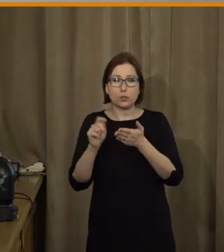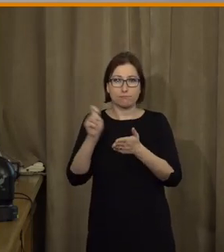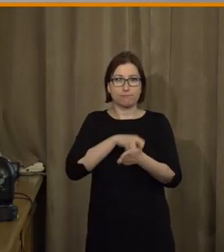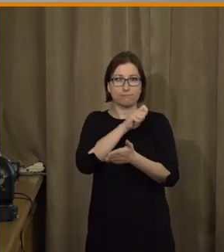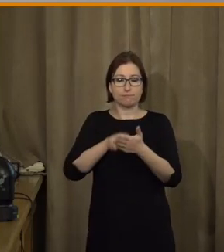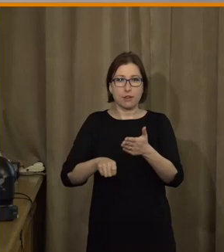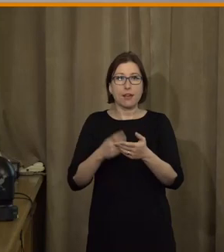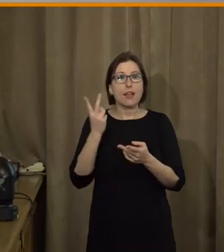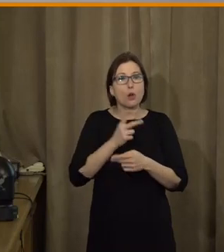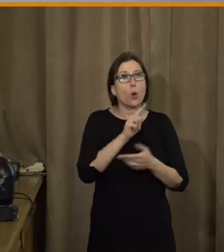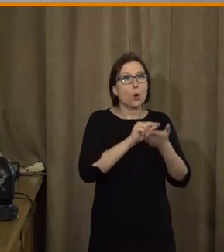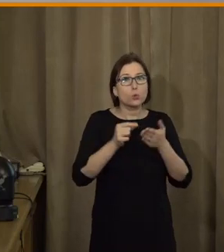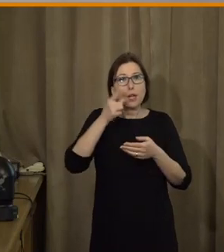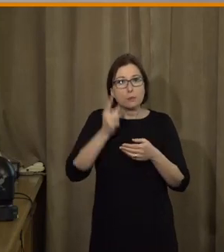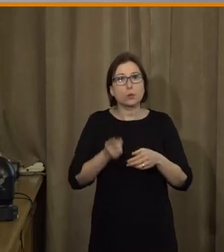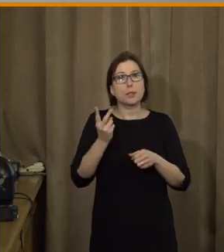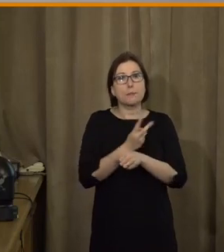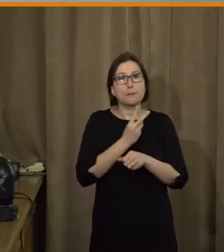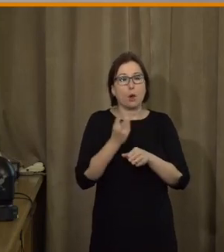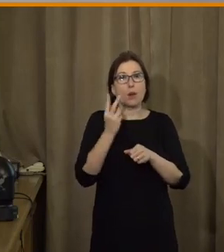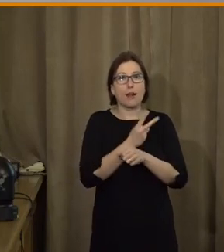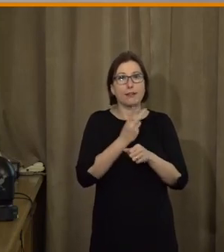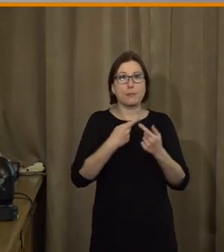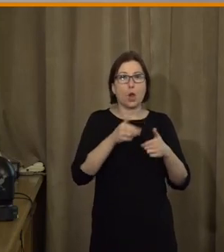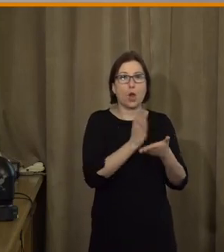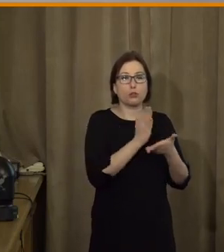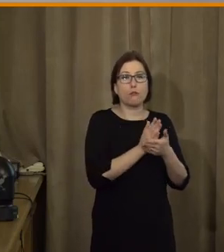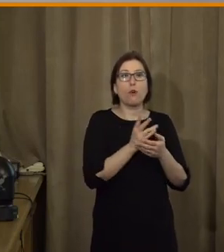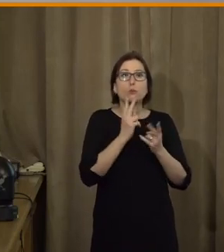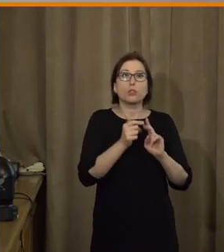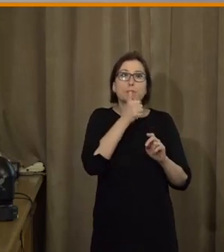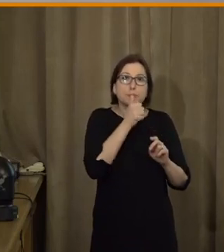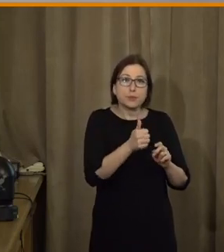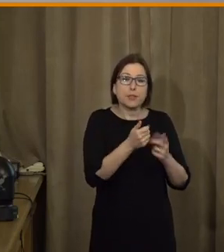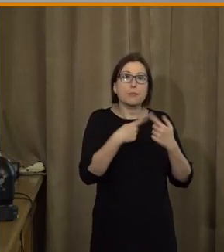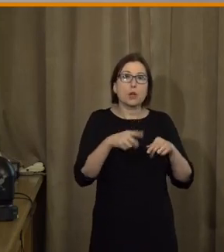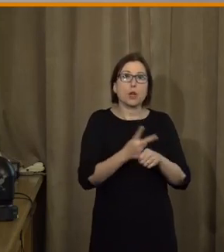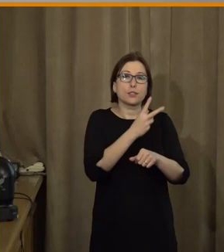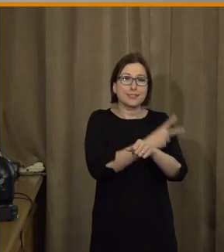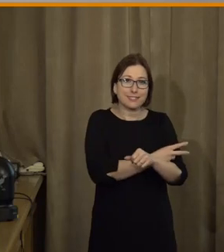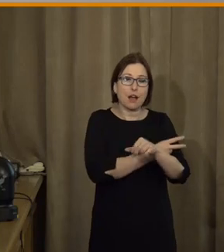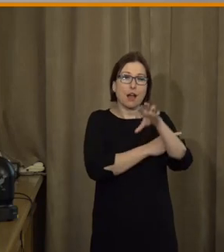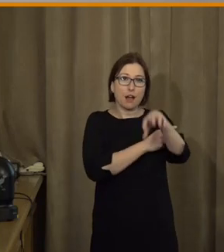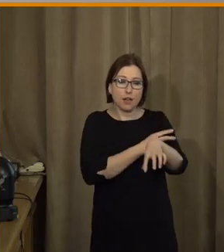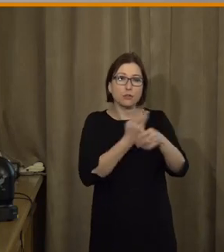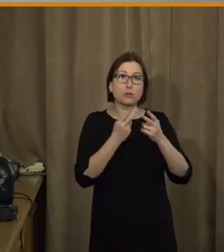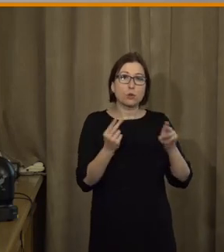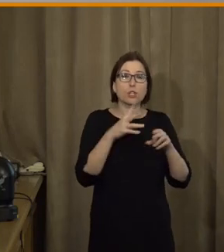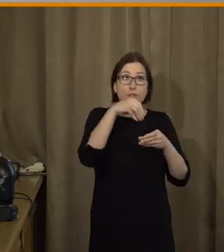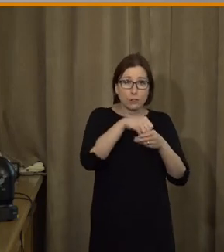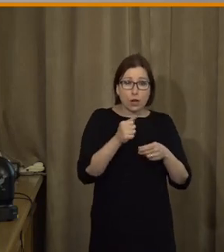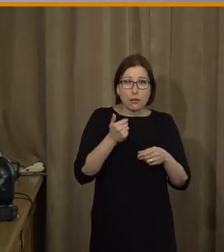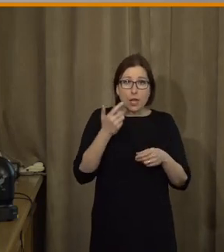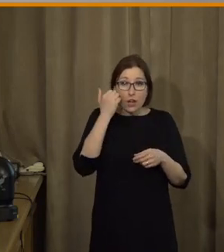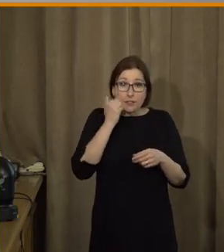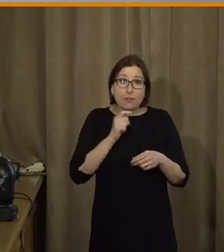netvrdím, že na každém úřadu musí být hotovostní pokladna, jo, ale může být jedna třeba pro celý ten stát, třeba na tom checkpointu, kde těch několik